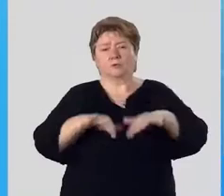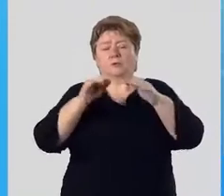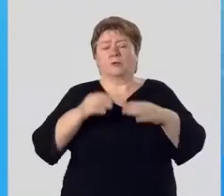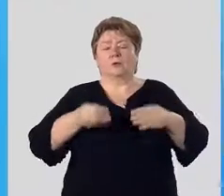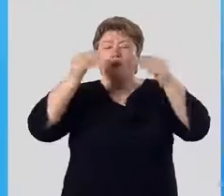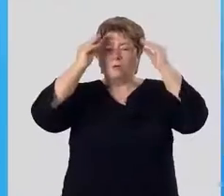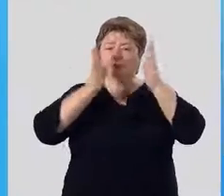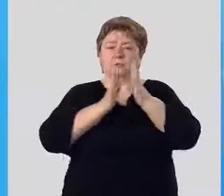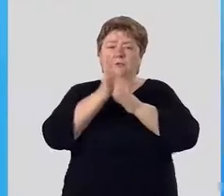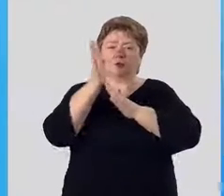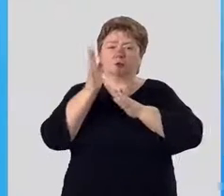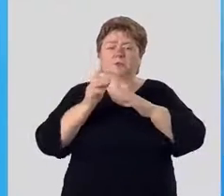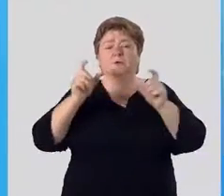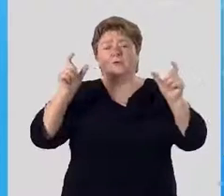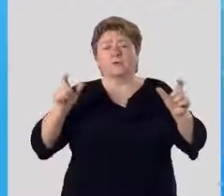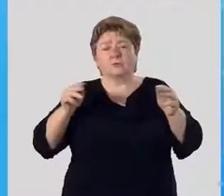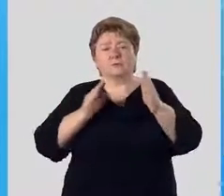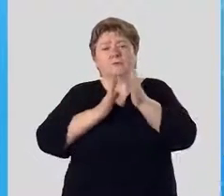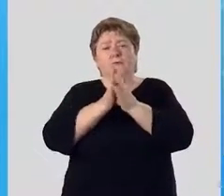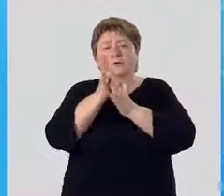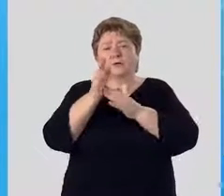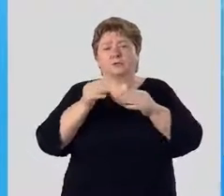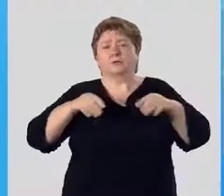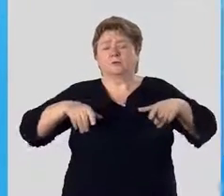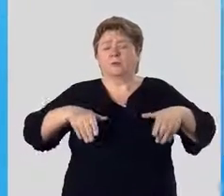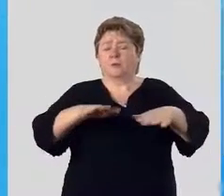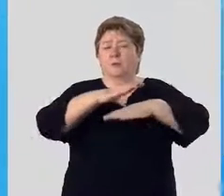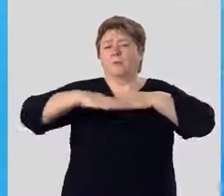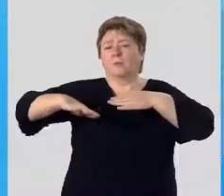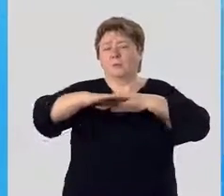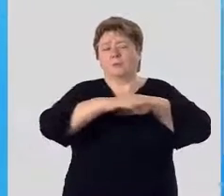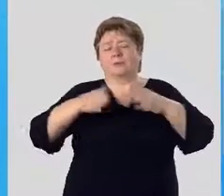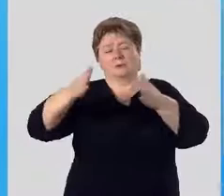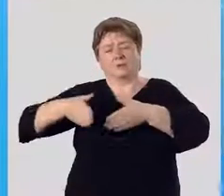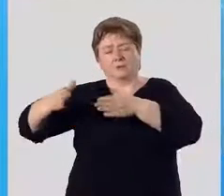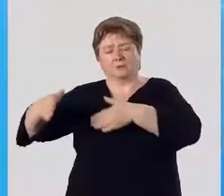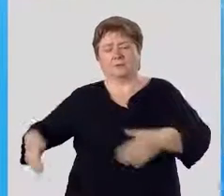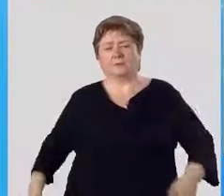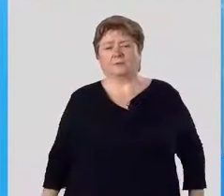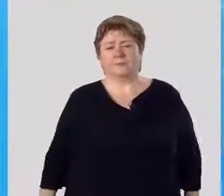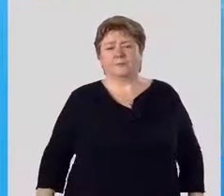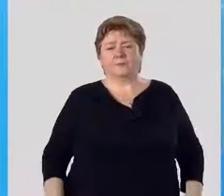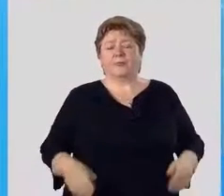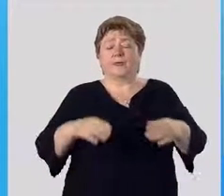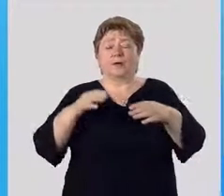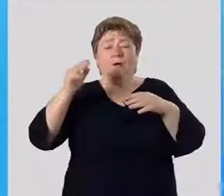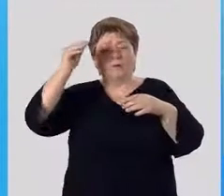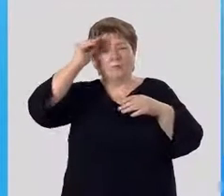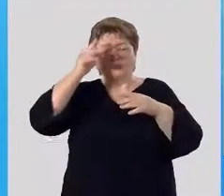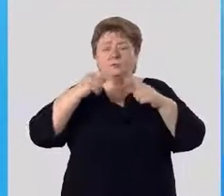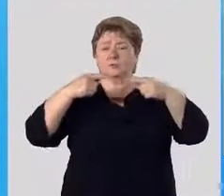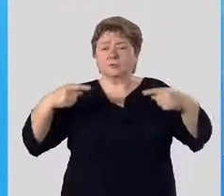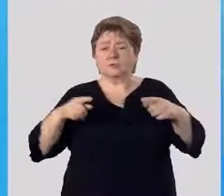Культурные растения люди выращивают на полях, в садах, огородах. Ученые